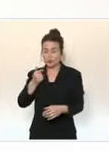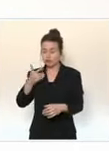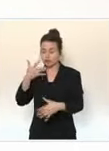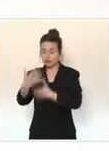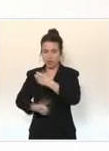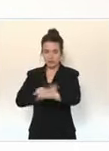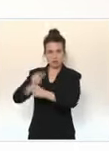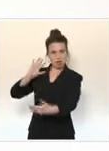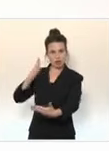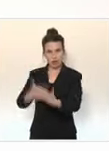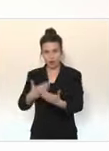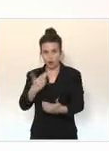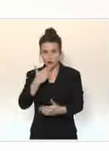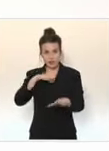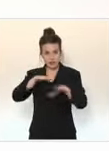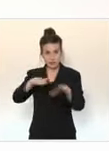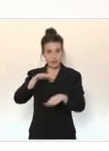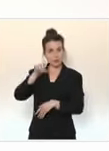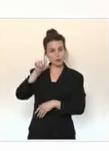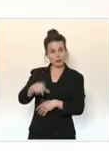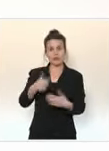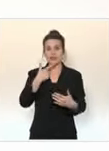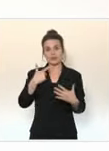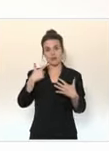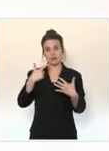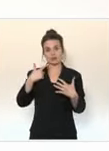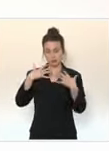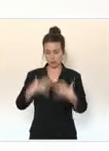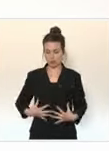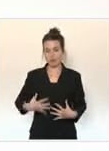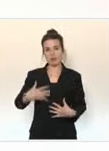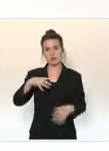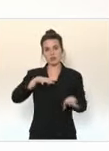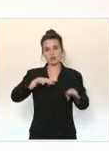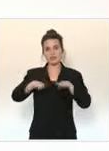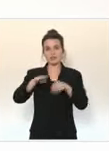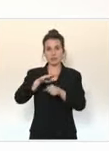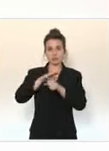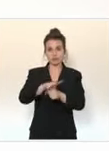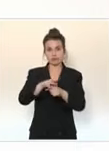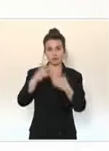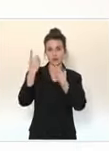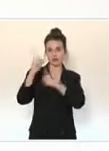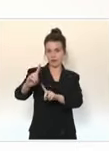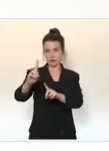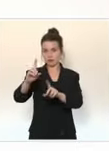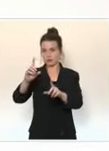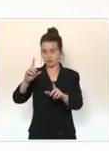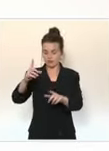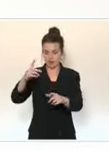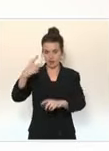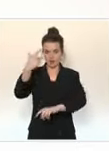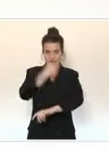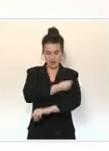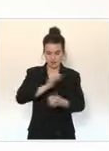'est un vaccin qui va stimuler votre système immunitaire pour lui apprendre à reconnaître le coronavirus si un jour, il